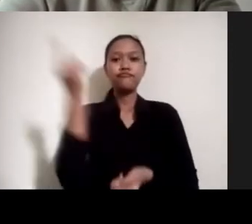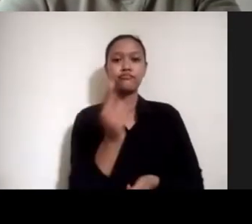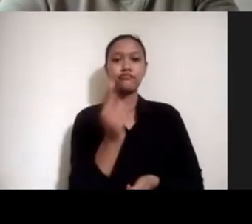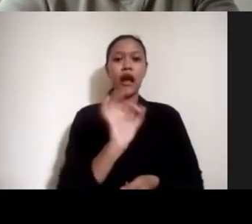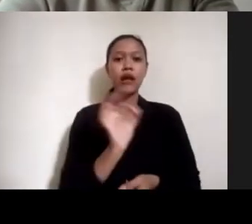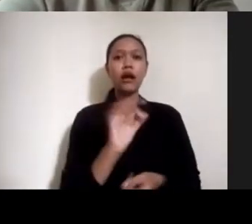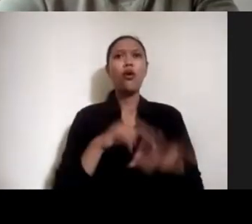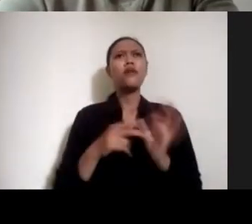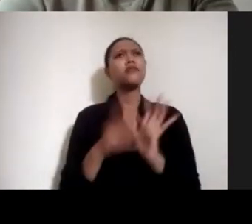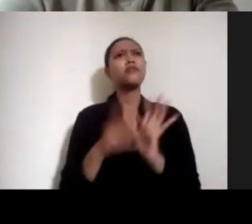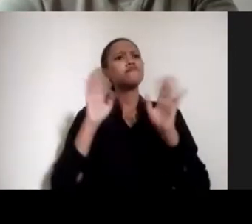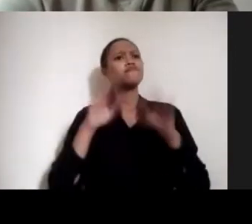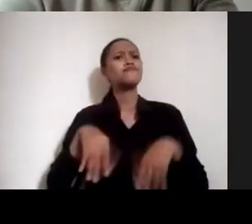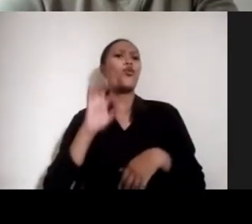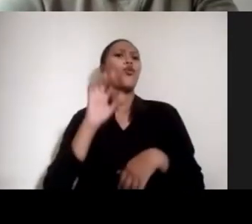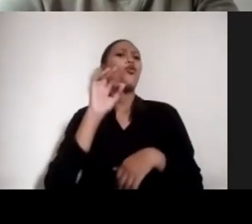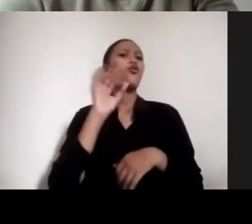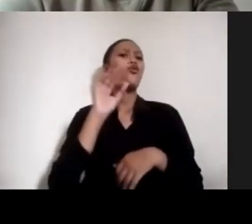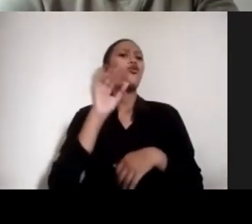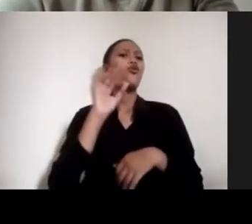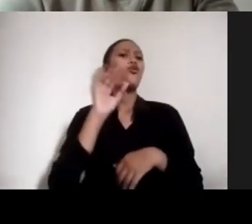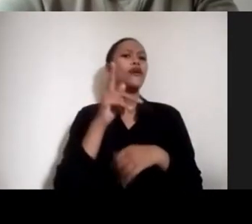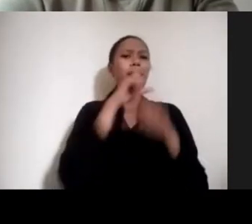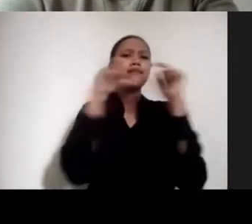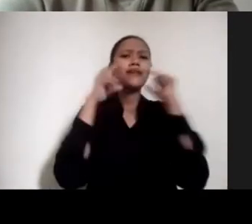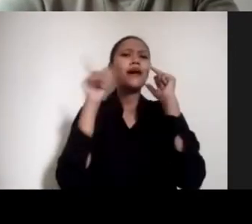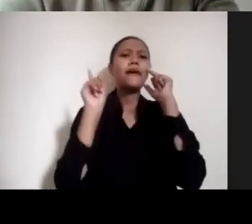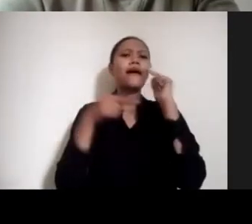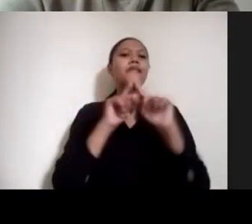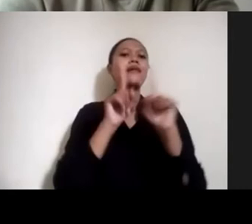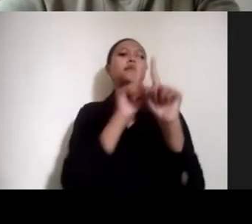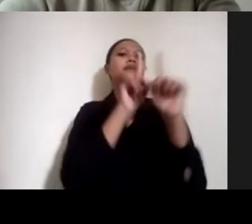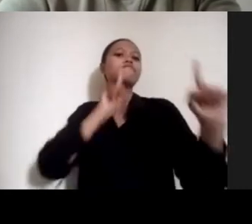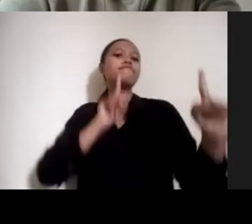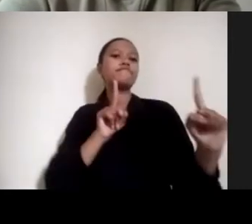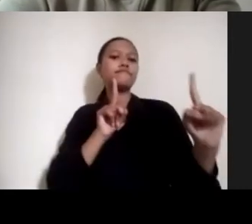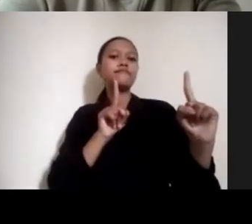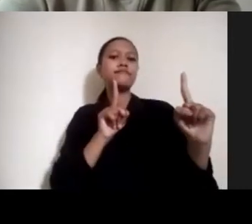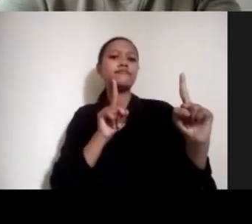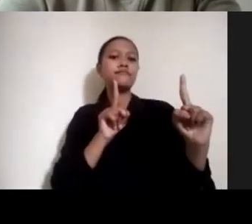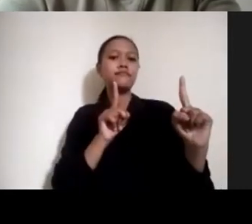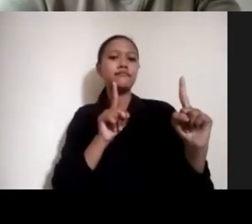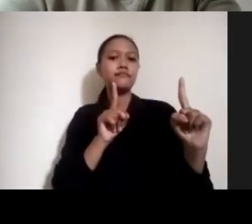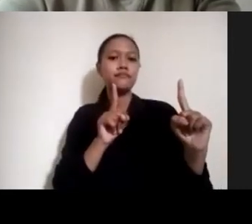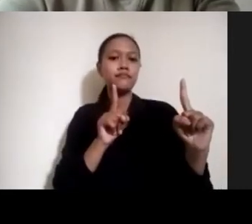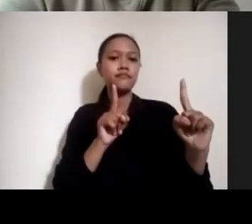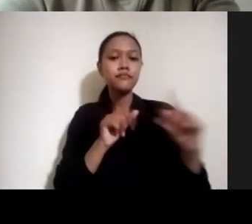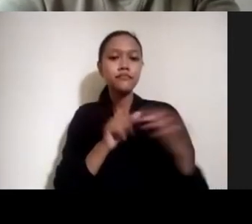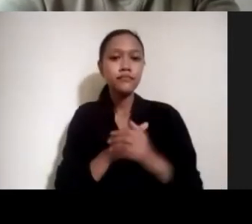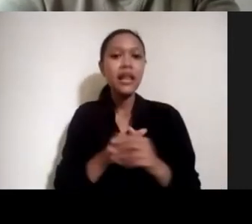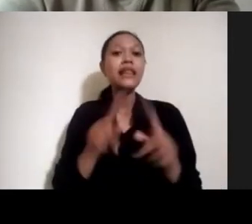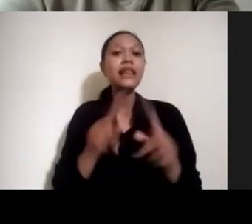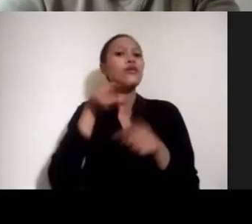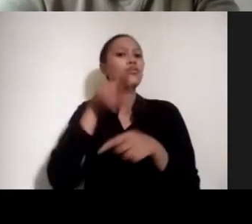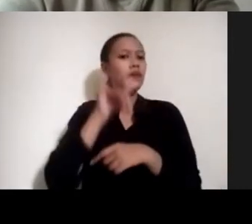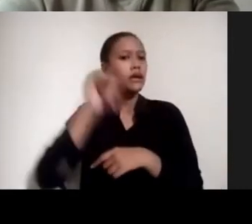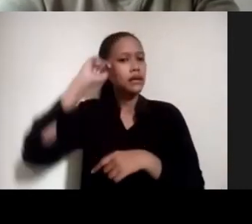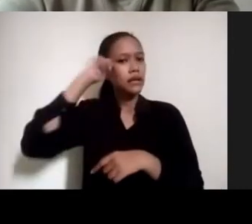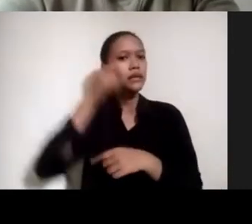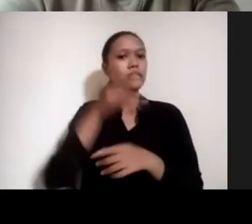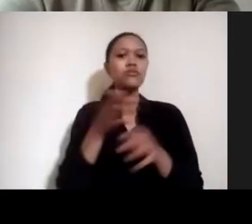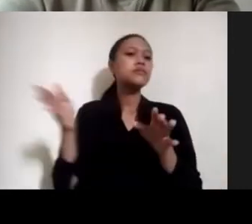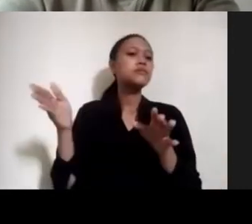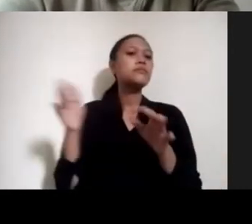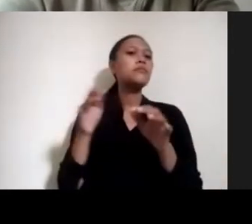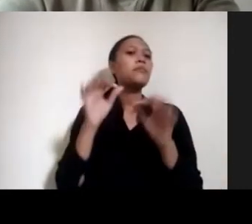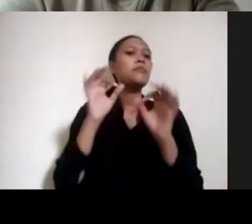enggak usah pakai masker, tapi jaga jarak tetap dilakukan. Tapi catetannya, ini adalah sebelum, kayaknya dibikin ketika